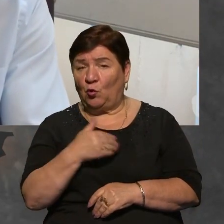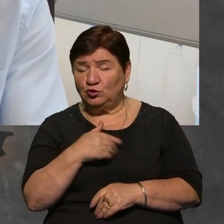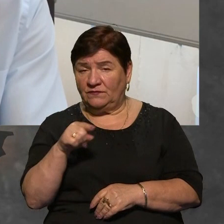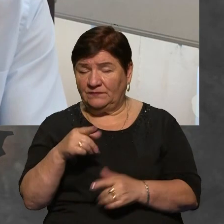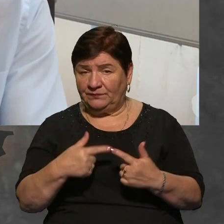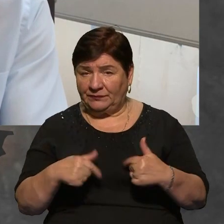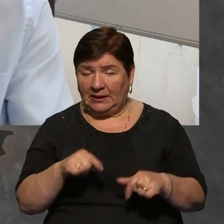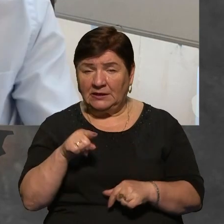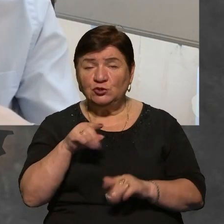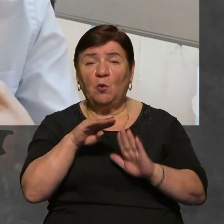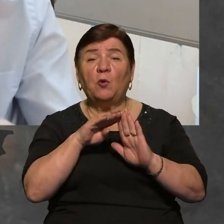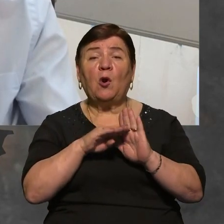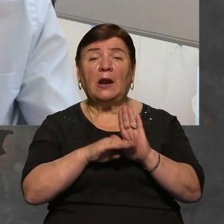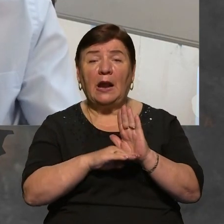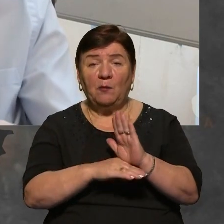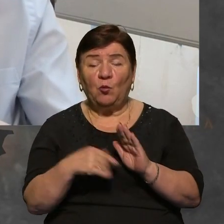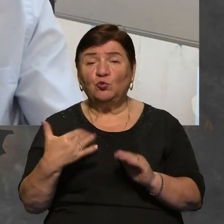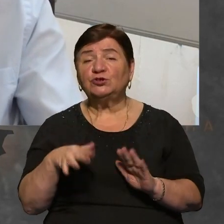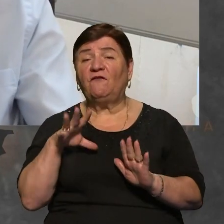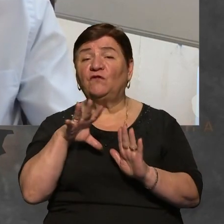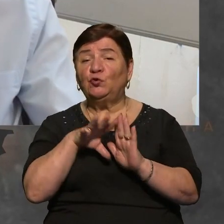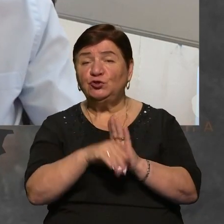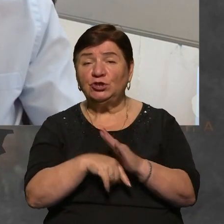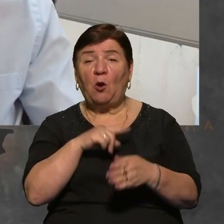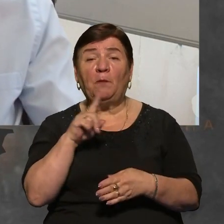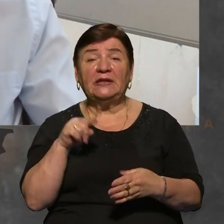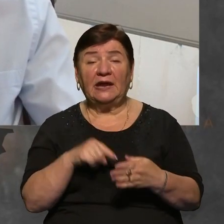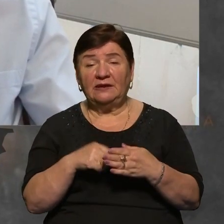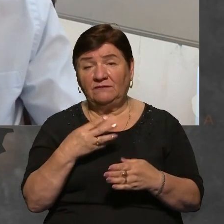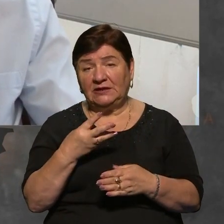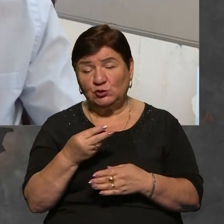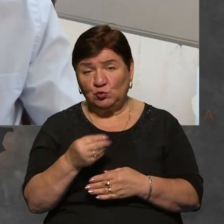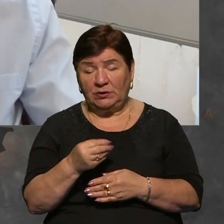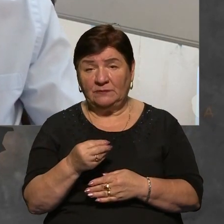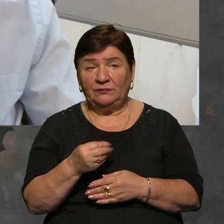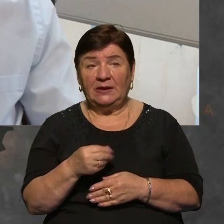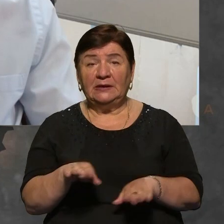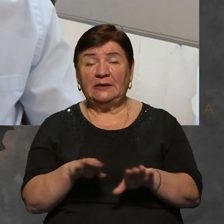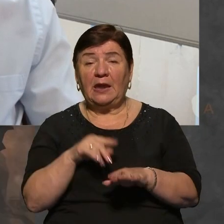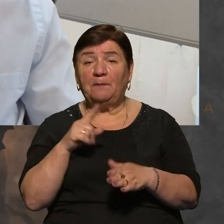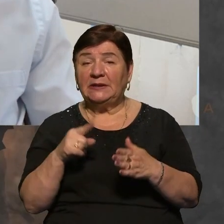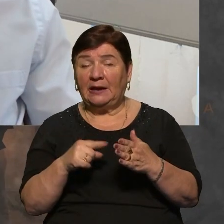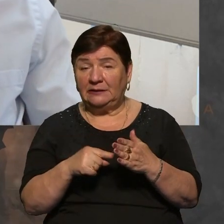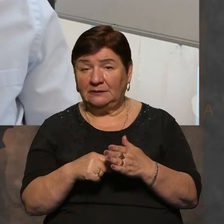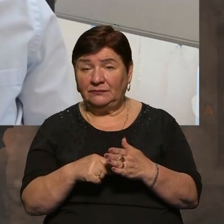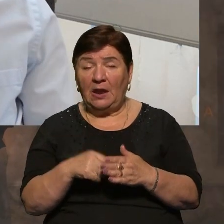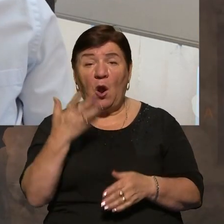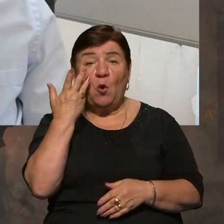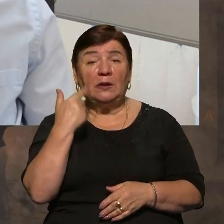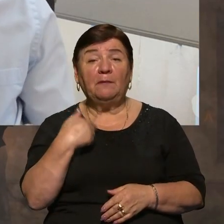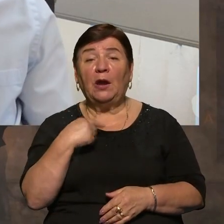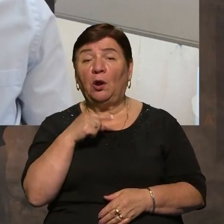в цю програму вже включено питання трансфузіології, включено питання переливання крові. Коли ми